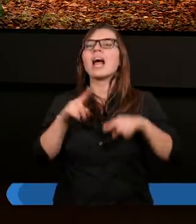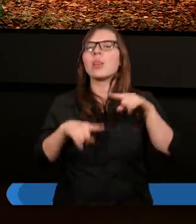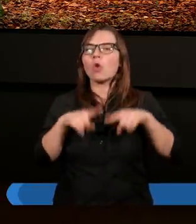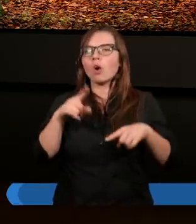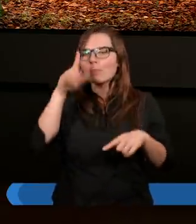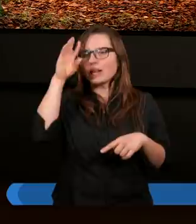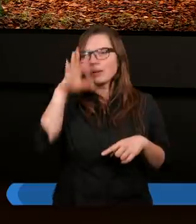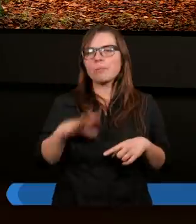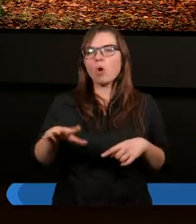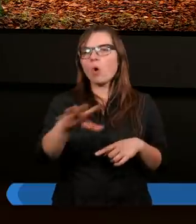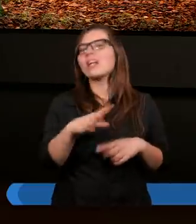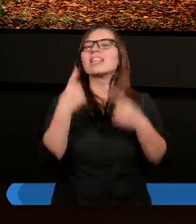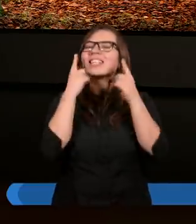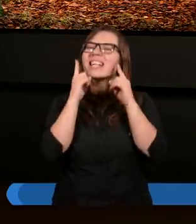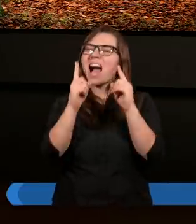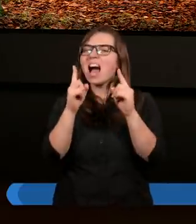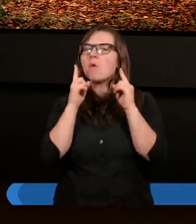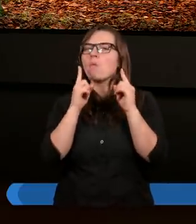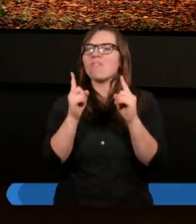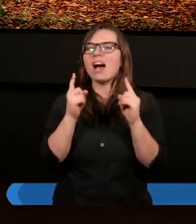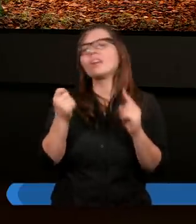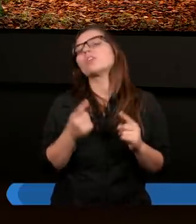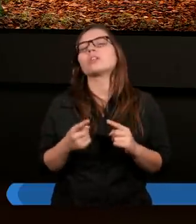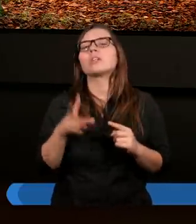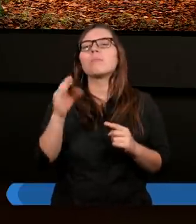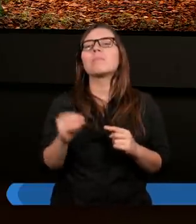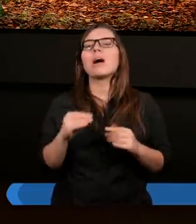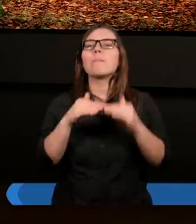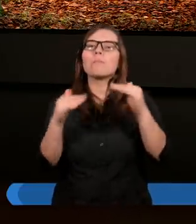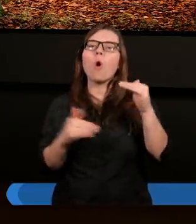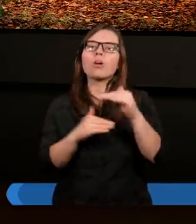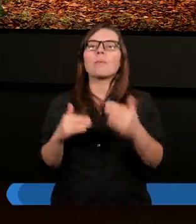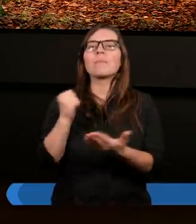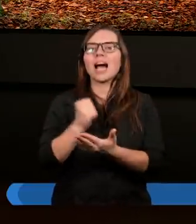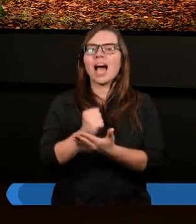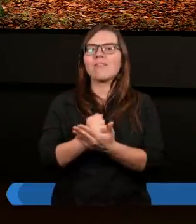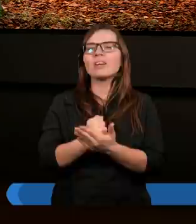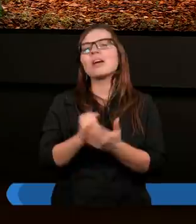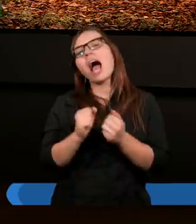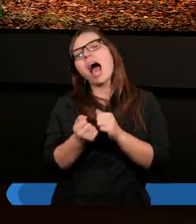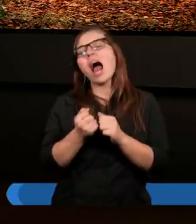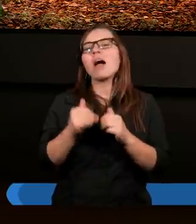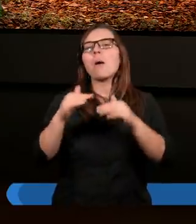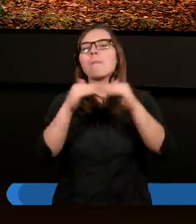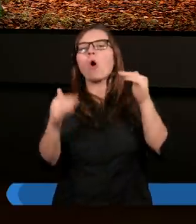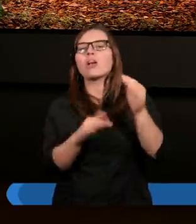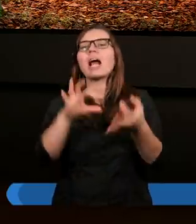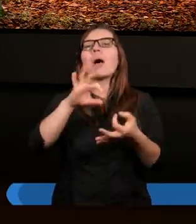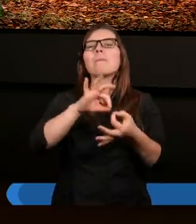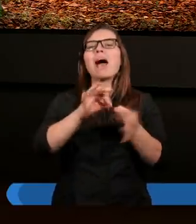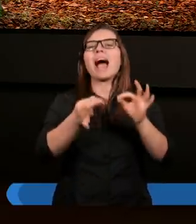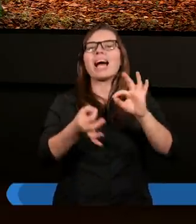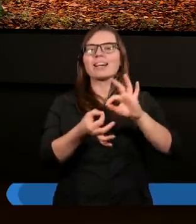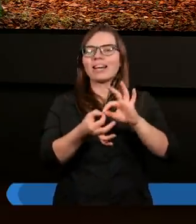społeczne, to proszę zauważyć, że pod prawem, albo inaczej pod paragrafem,